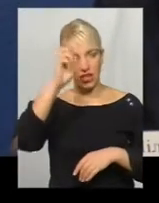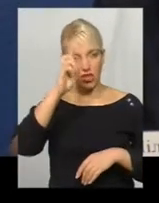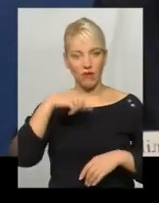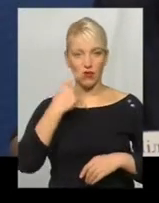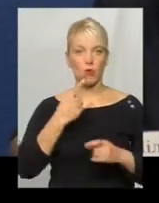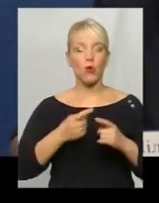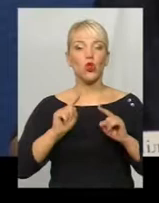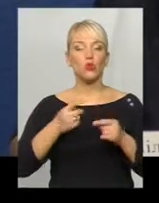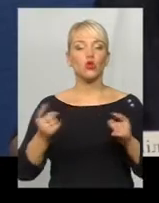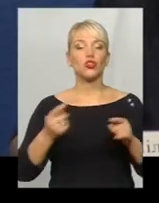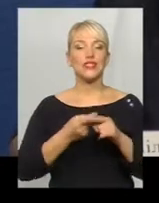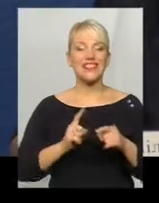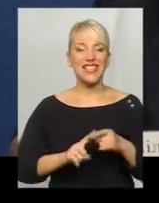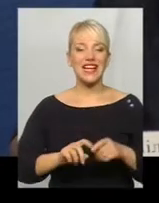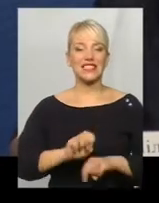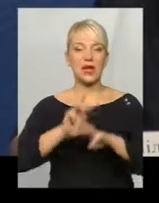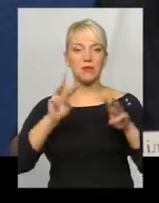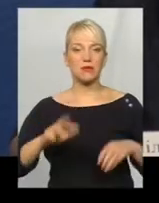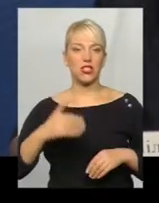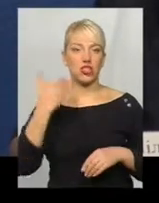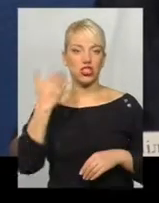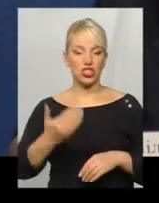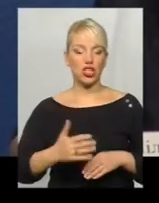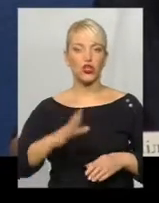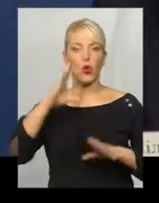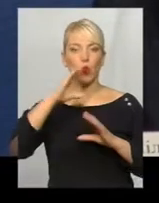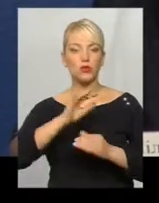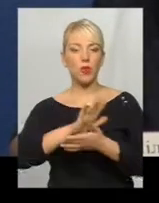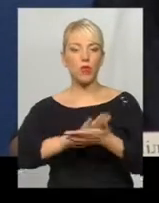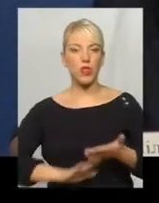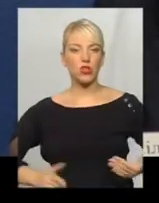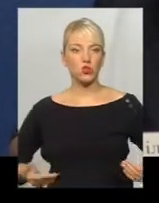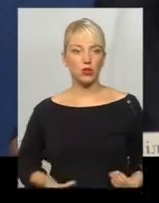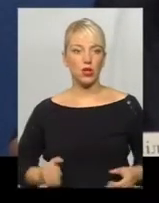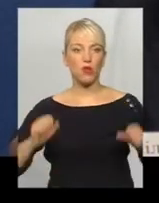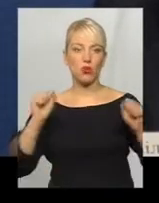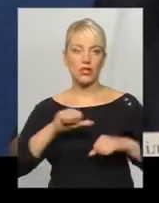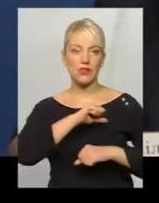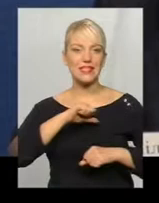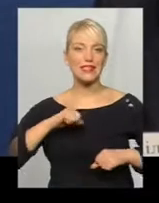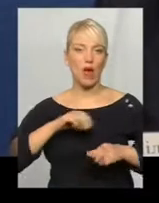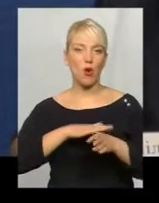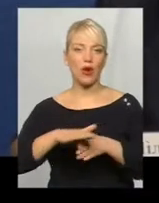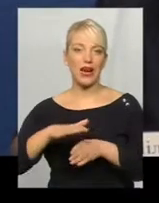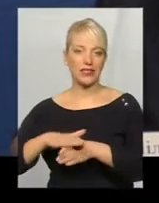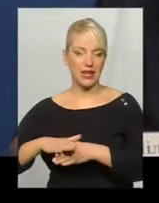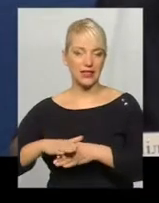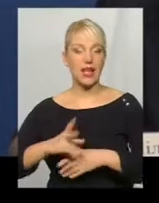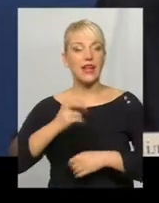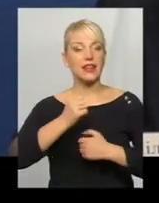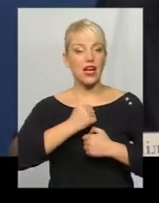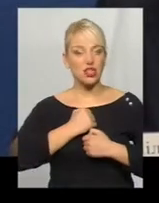саме це забезпечує їхній успіх в подальшому житті і можливість самореалізації. На жаль,